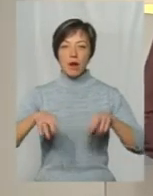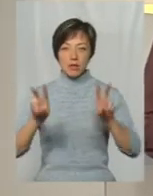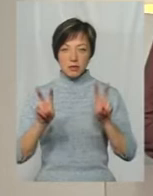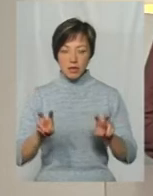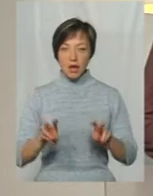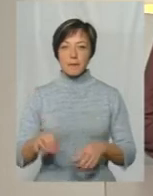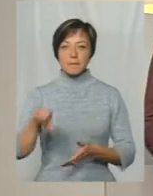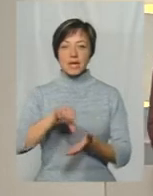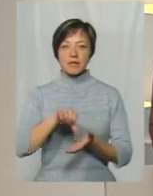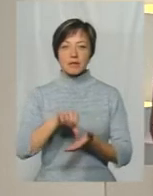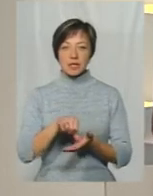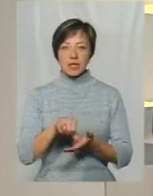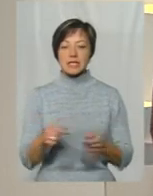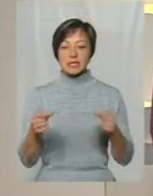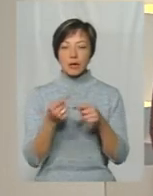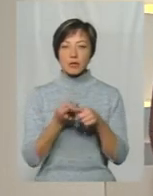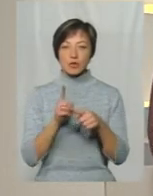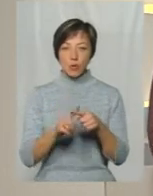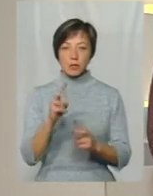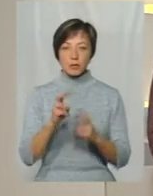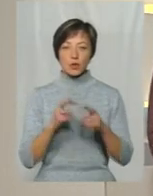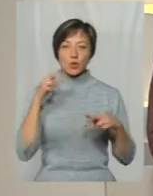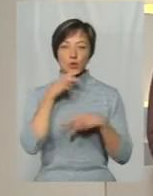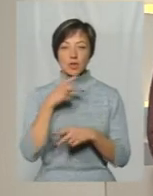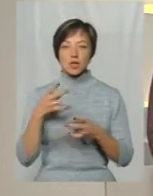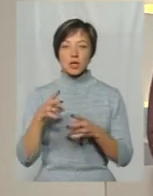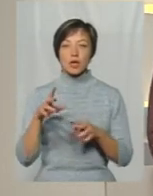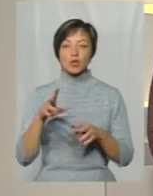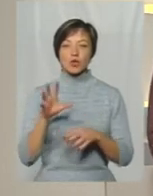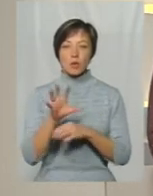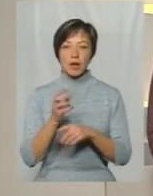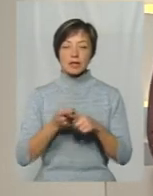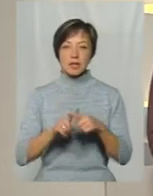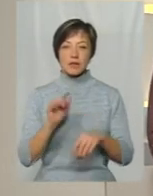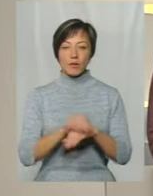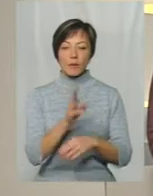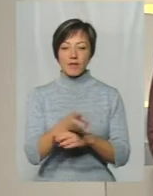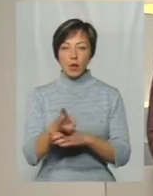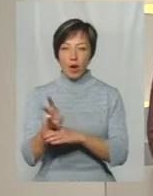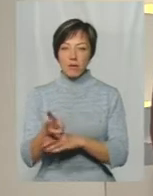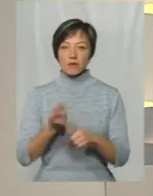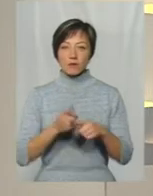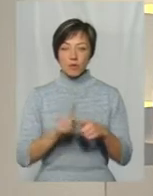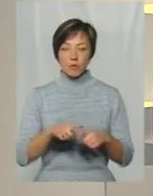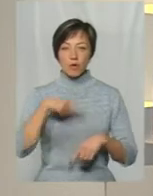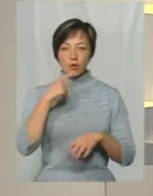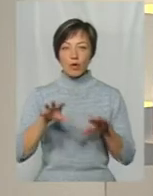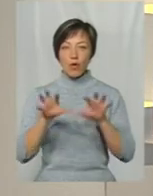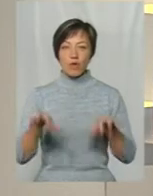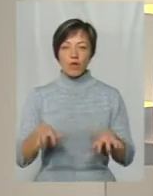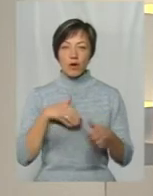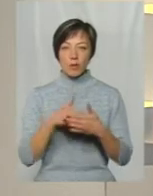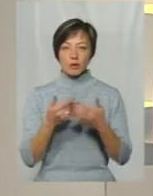Представники саме цього підприємства «Труїли собак» і це зафіксували відеокамери У цьому запевняє голова